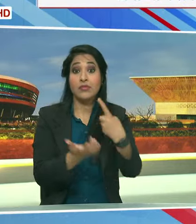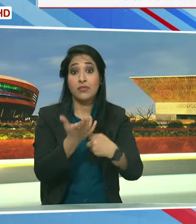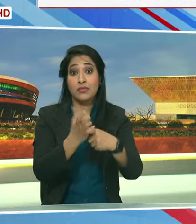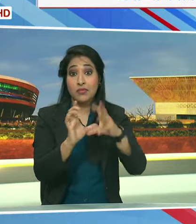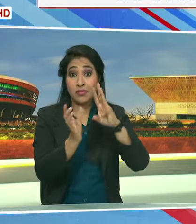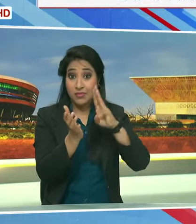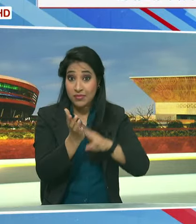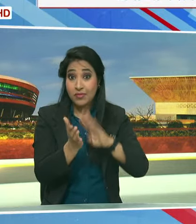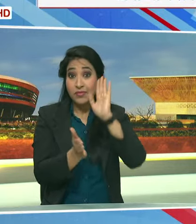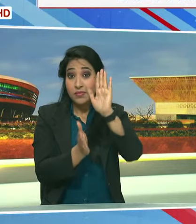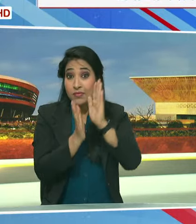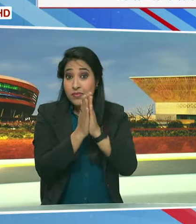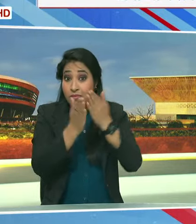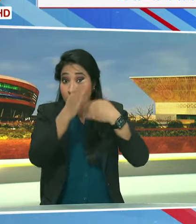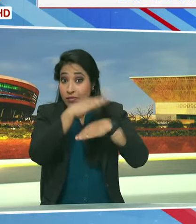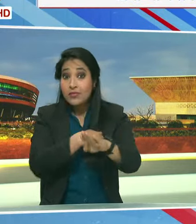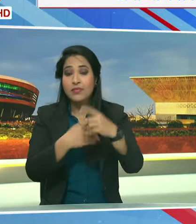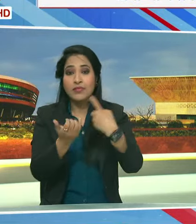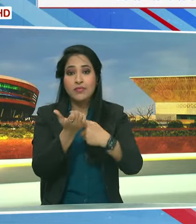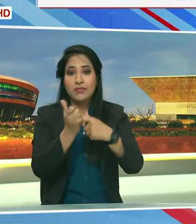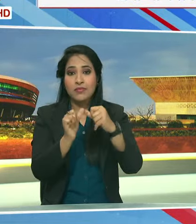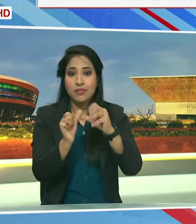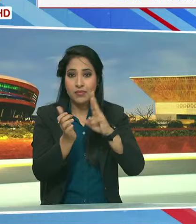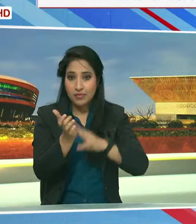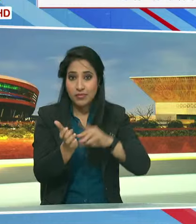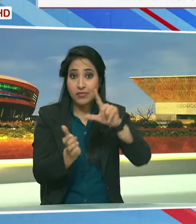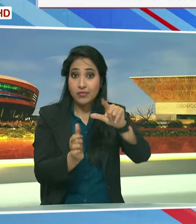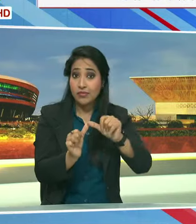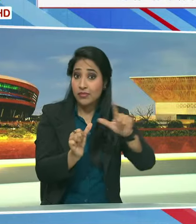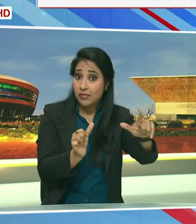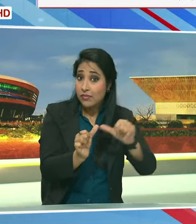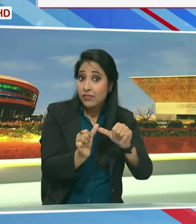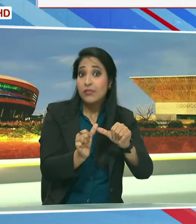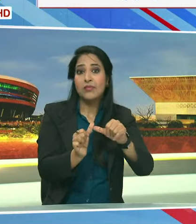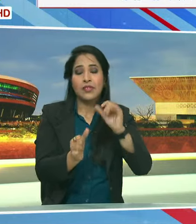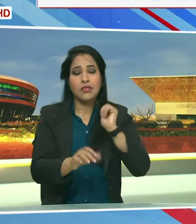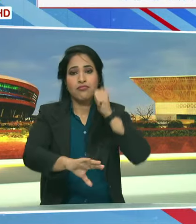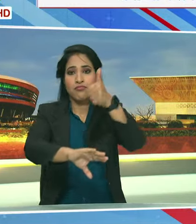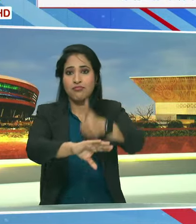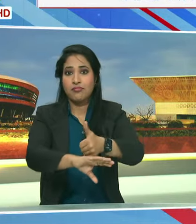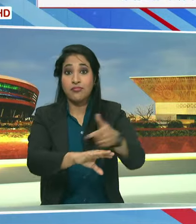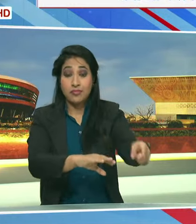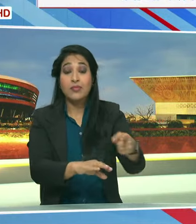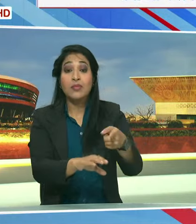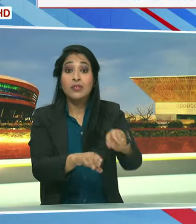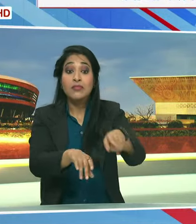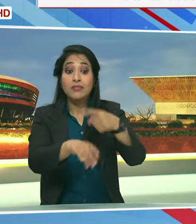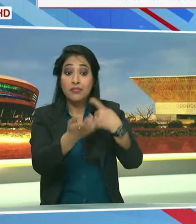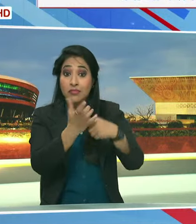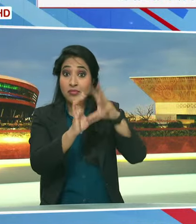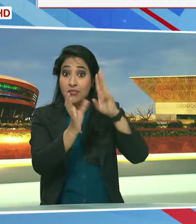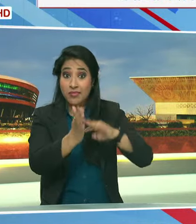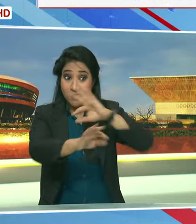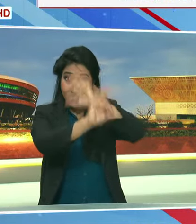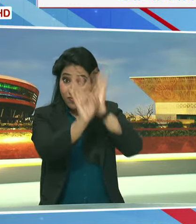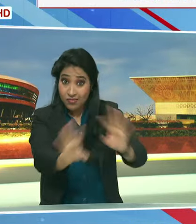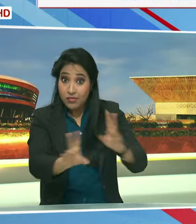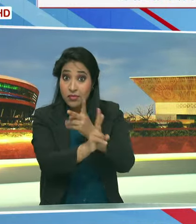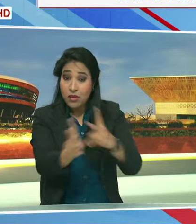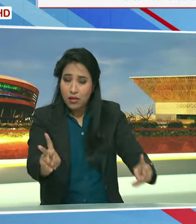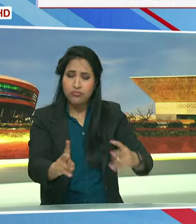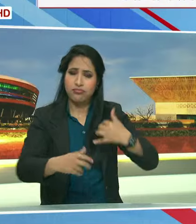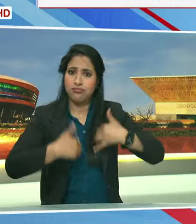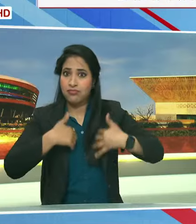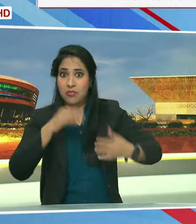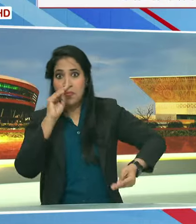राम मंदिर में राम लला की प्रान प्रतिश्ठा होगी ऐसे में राम मंदिर की तैयारियां जोरो शोरो से चल रही है